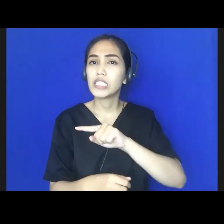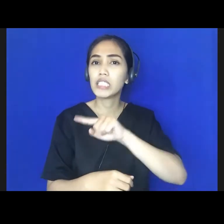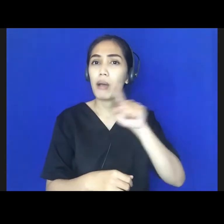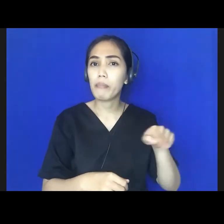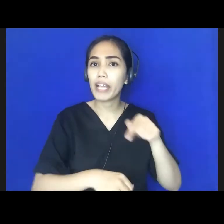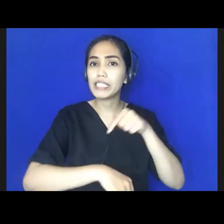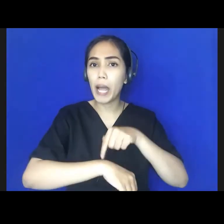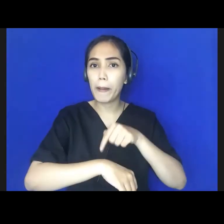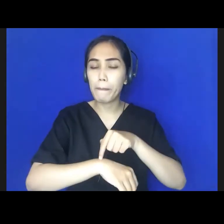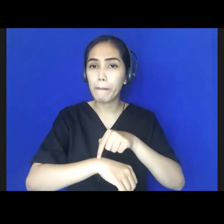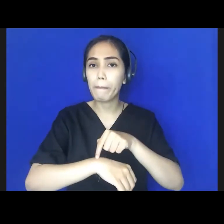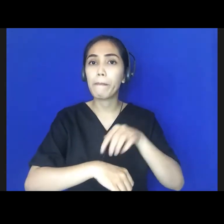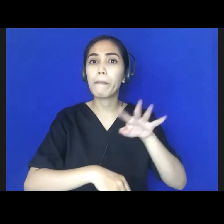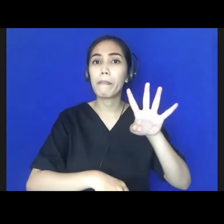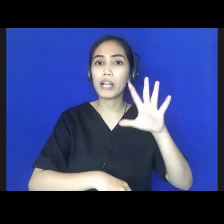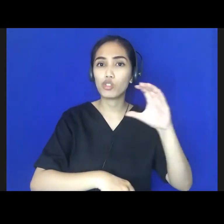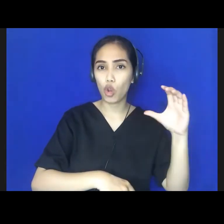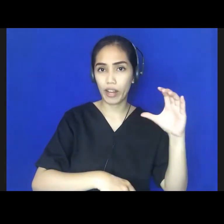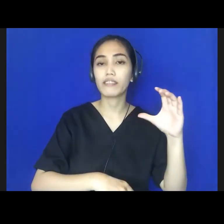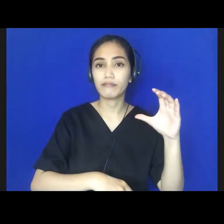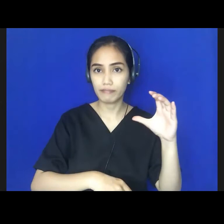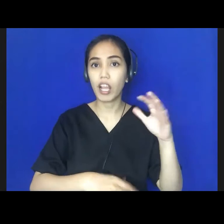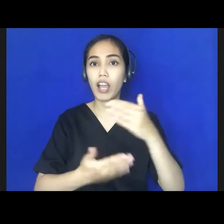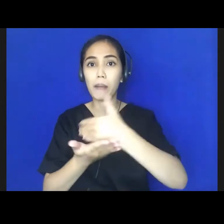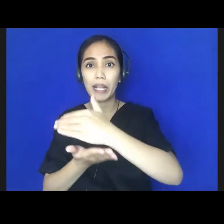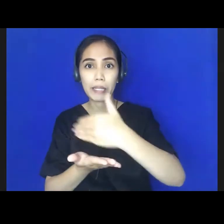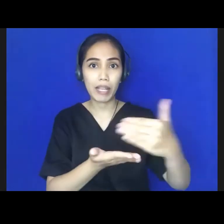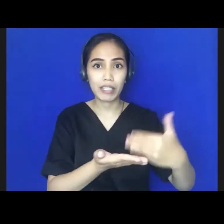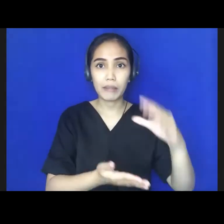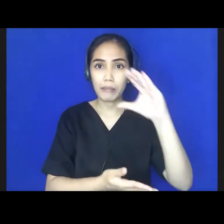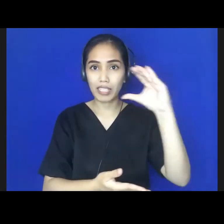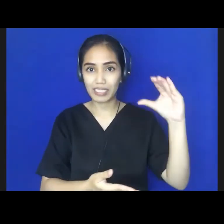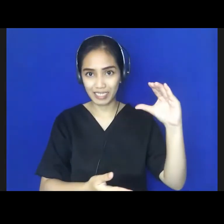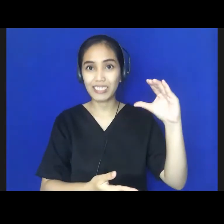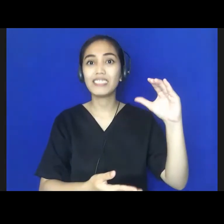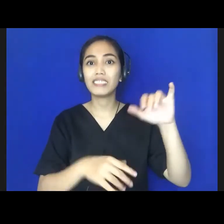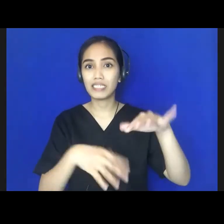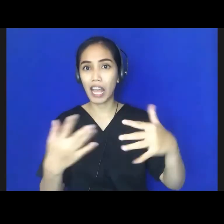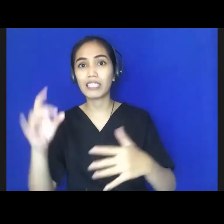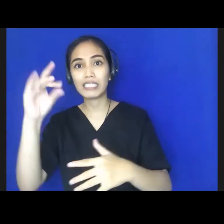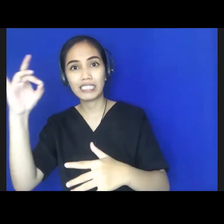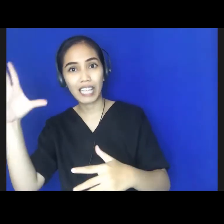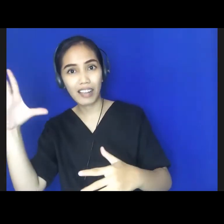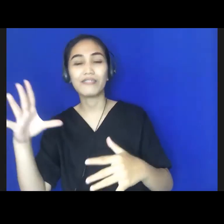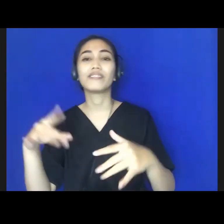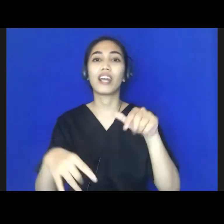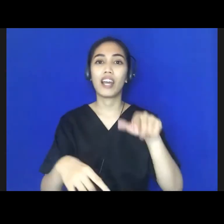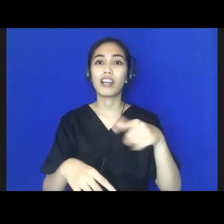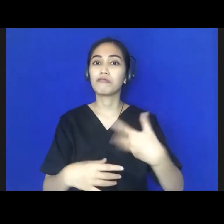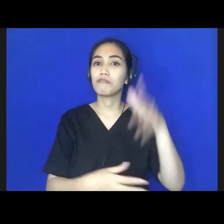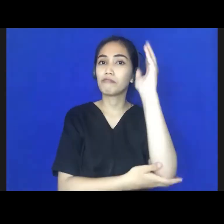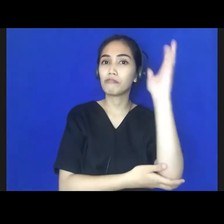4 sore, di mana dibagi pagi ini kita akan mendengarkan tausiah dari Prof. Dr.